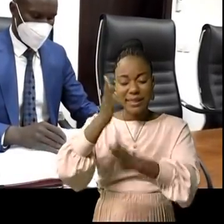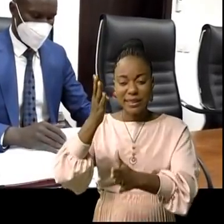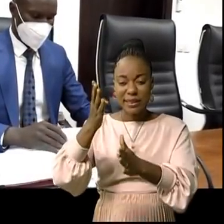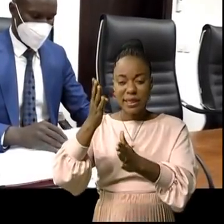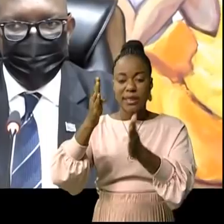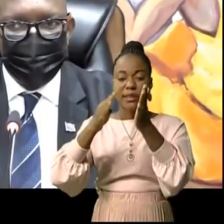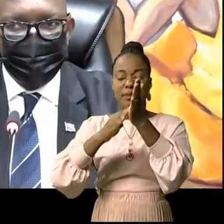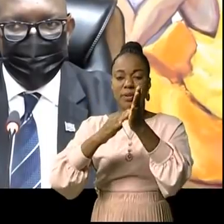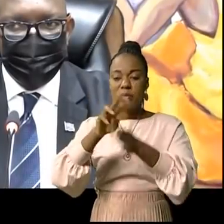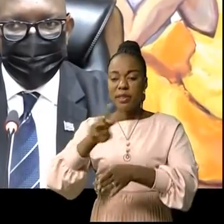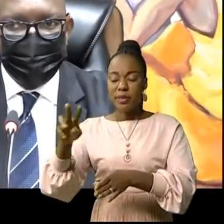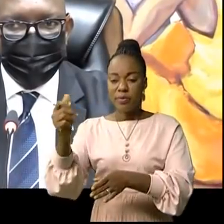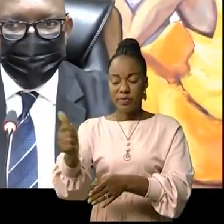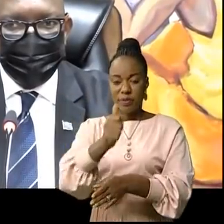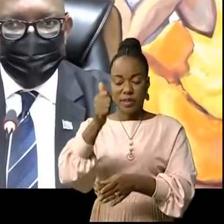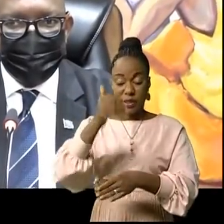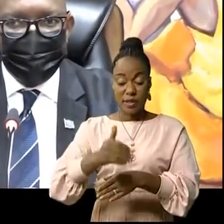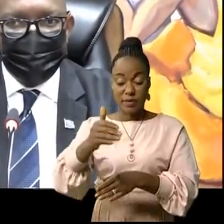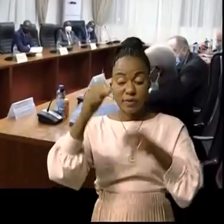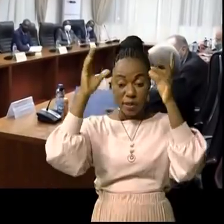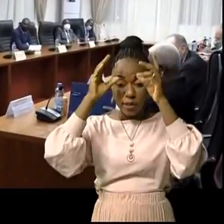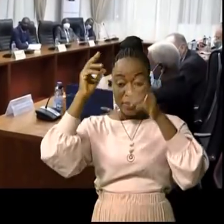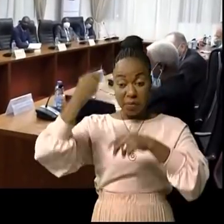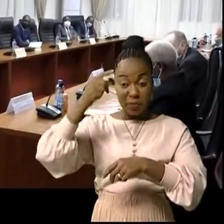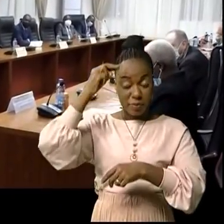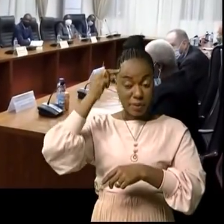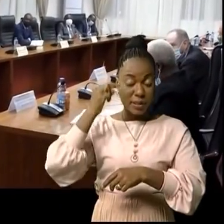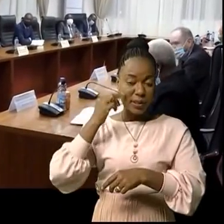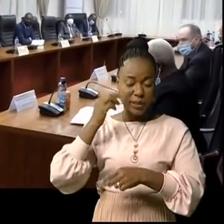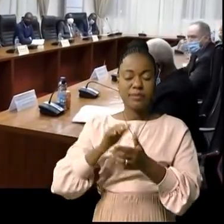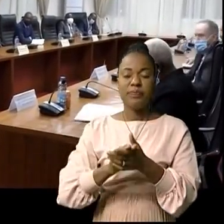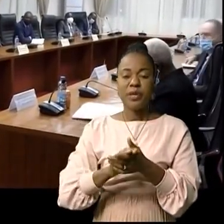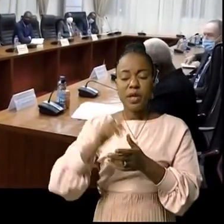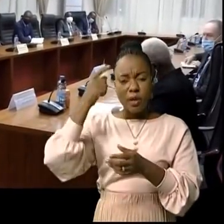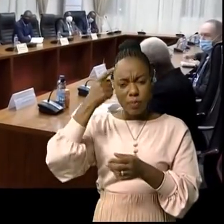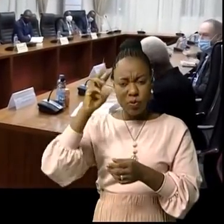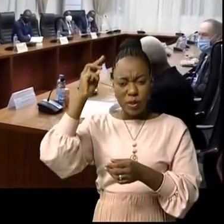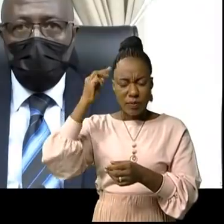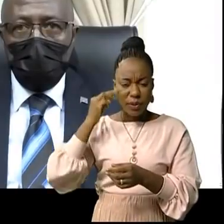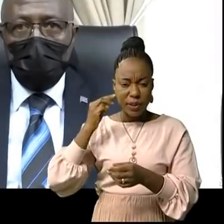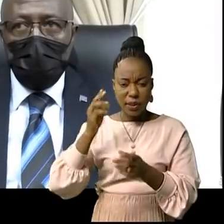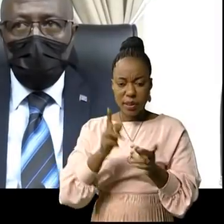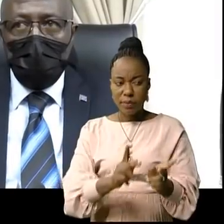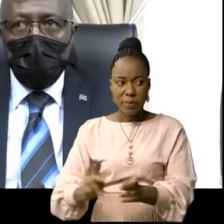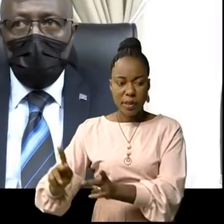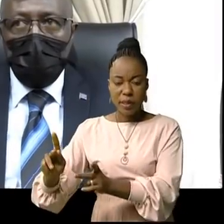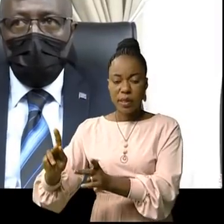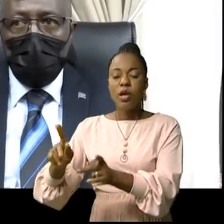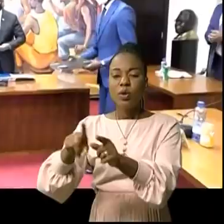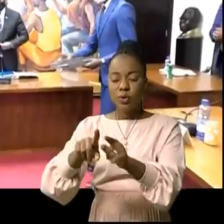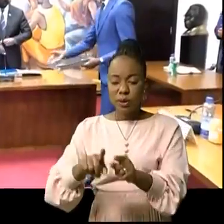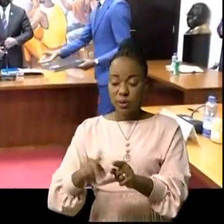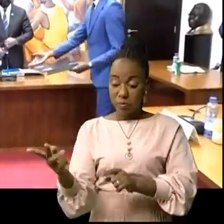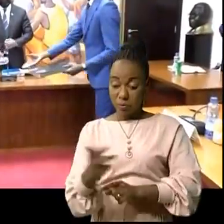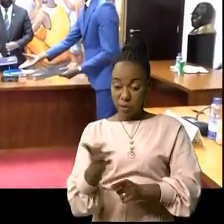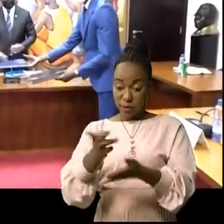en présence du Premier ministre Jean-Michel Samalou Koundé Kienge. Pour les ministres d'État au plan Kysia Mwando, les deux parties se sont mises d